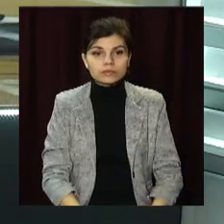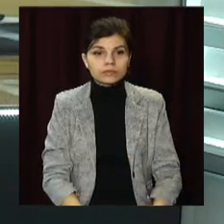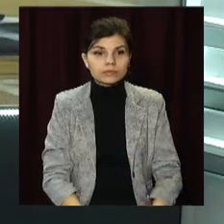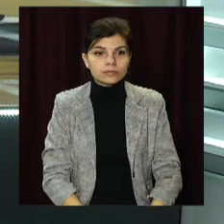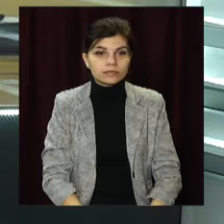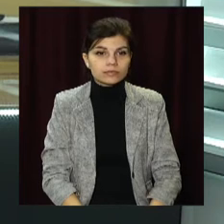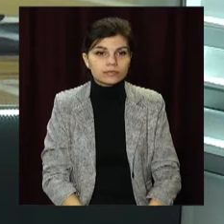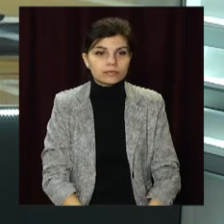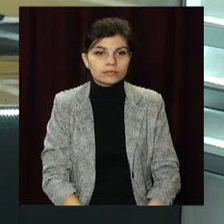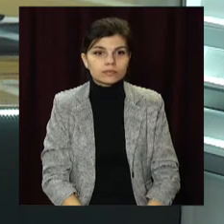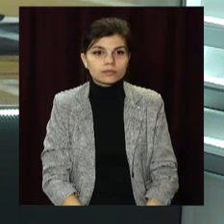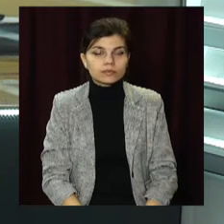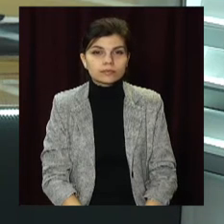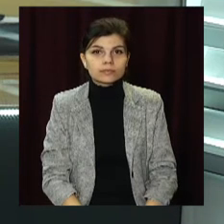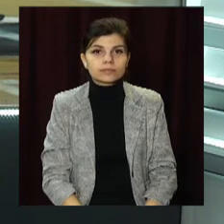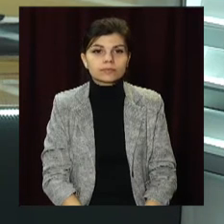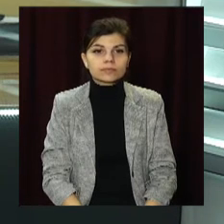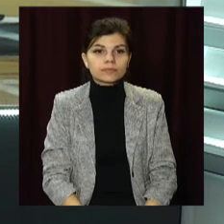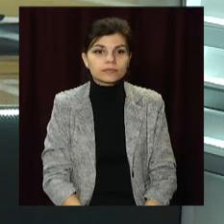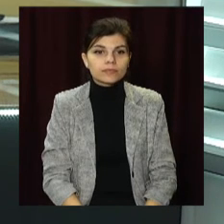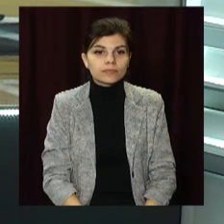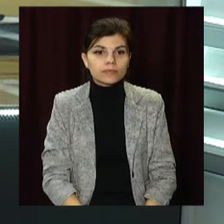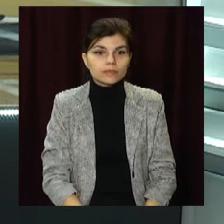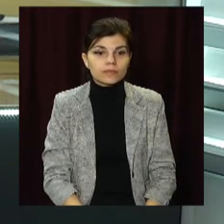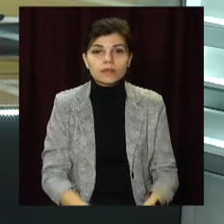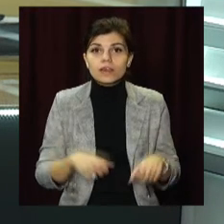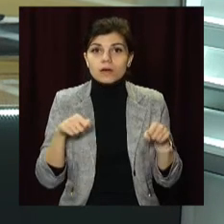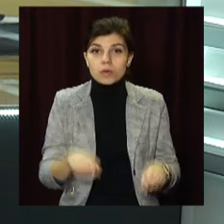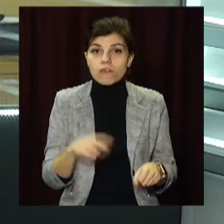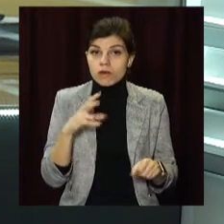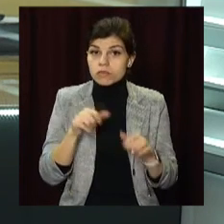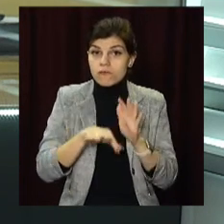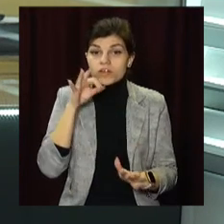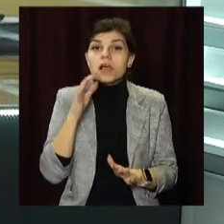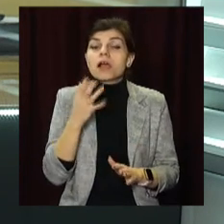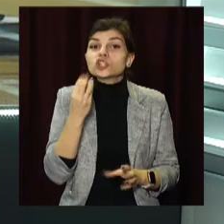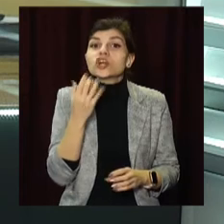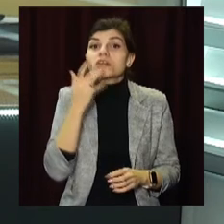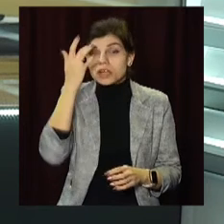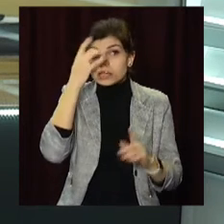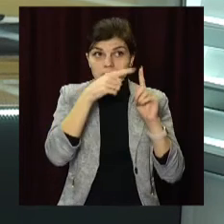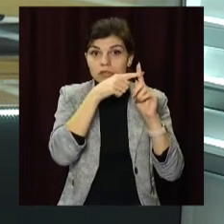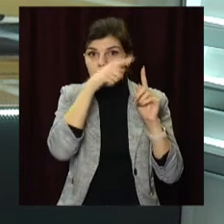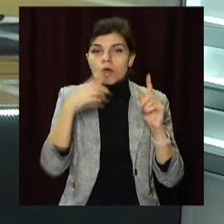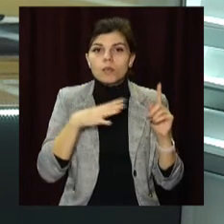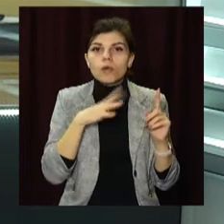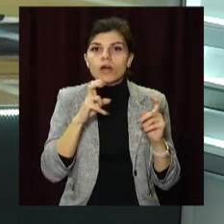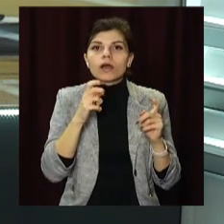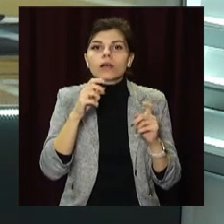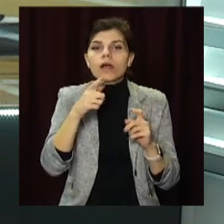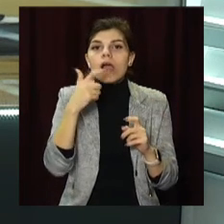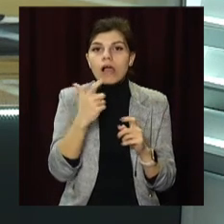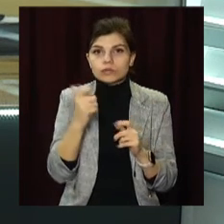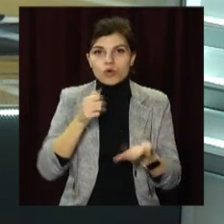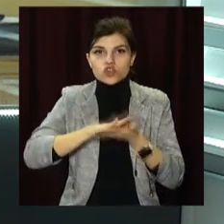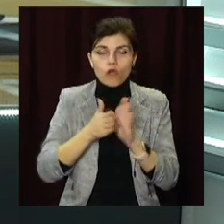Право на вибір. Ще влітку в Україні почав діяти ринок газу. Це значить, що споживачі зможуть обрати самостійно компанію постачальника